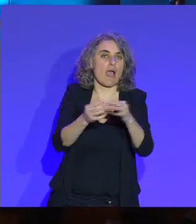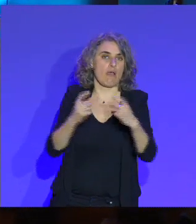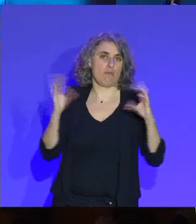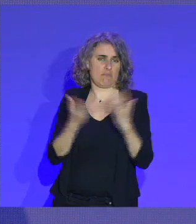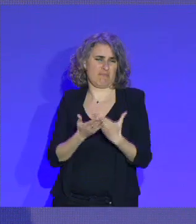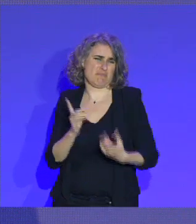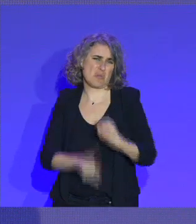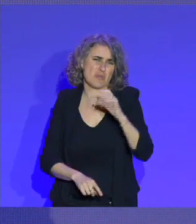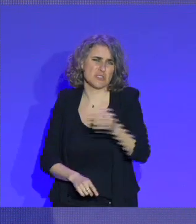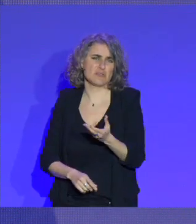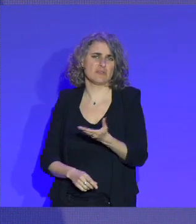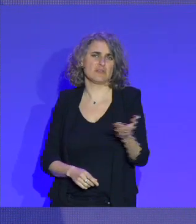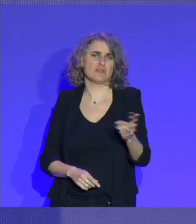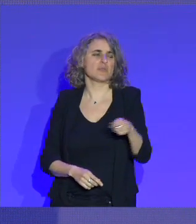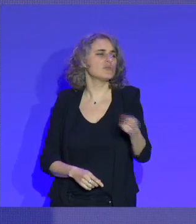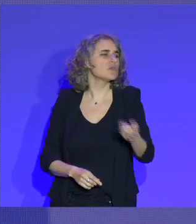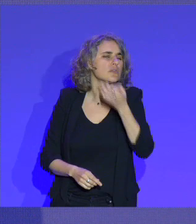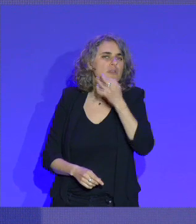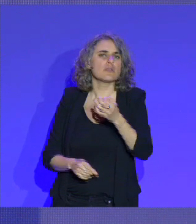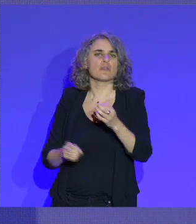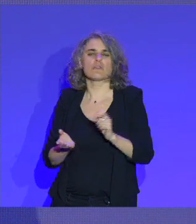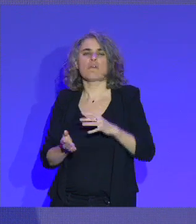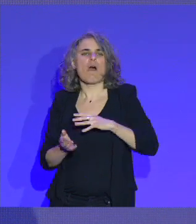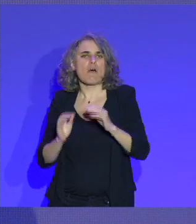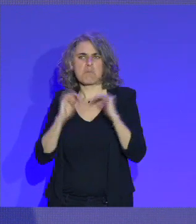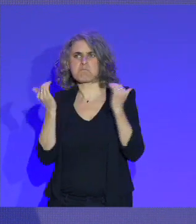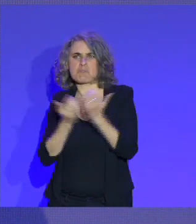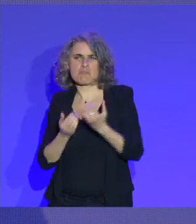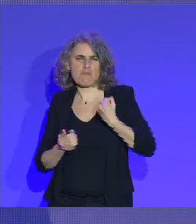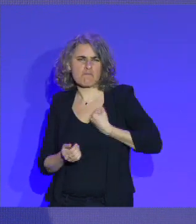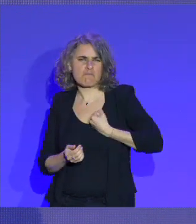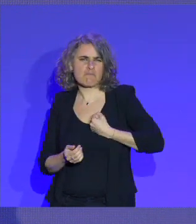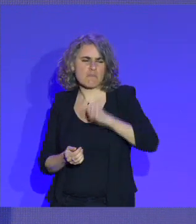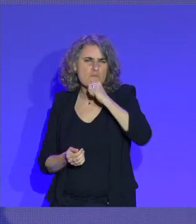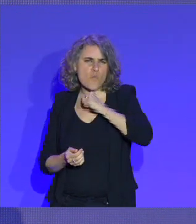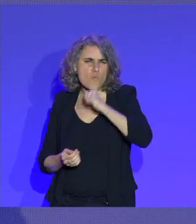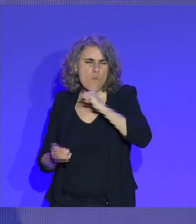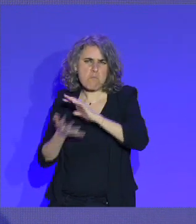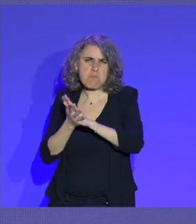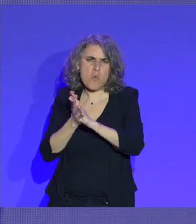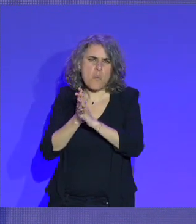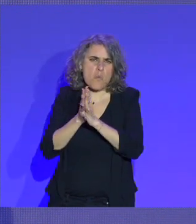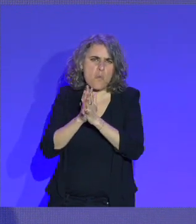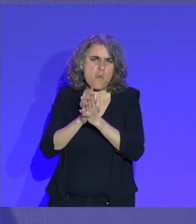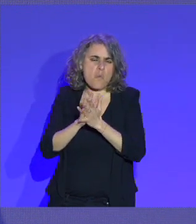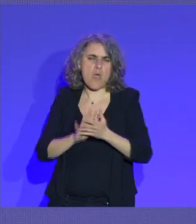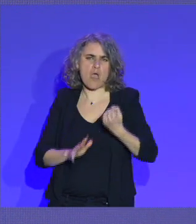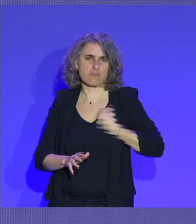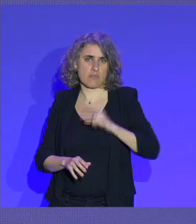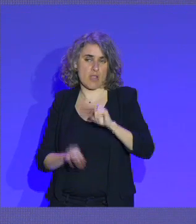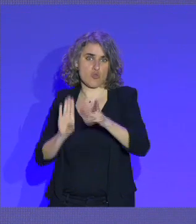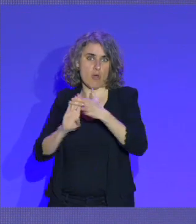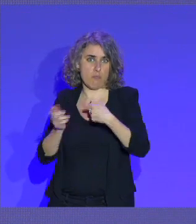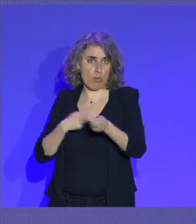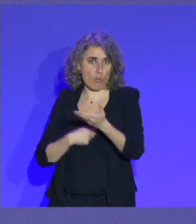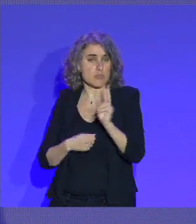Vous avez mentionné le vieillissement des équipements, dont certains, d'ailleurs, sont difficilement aux